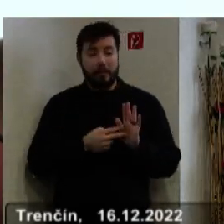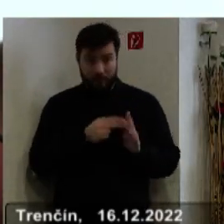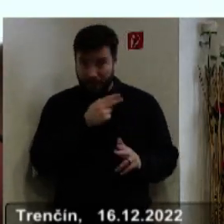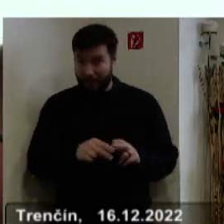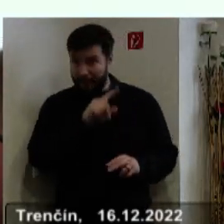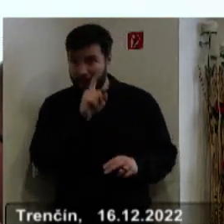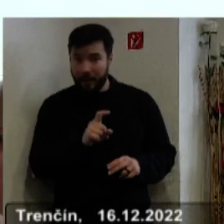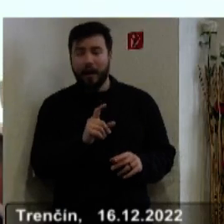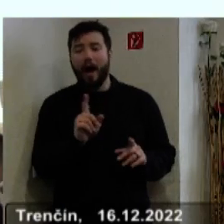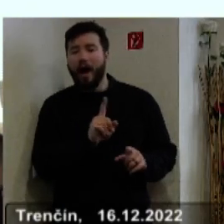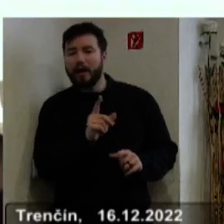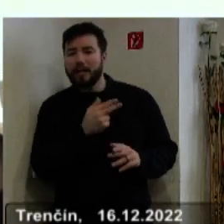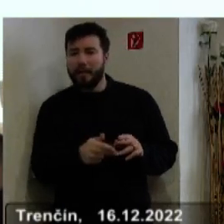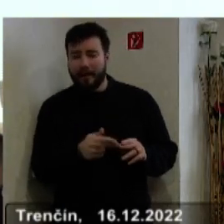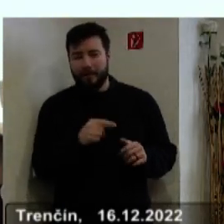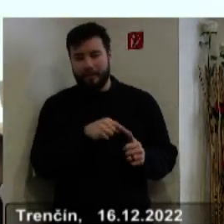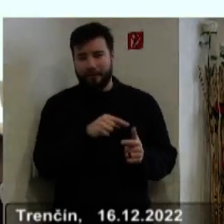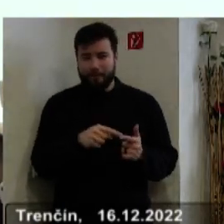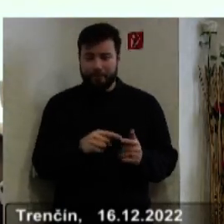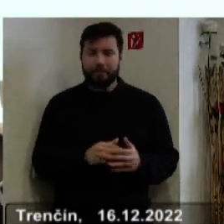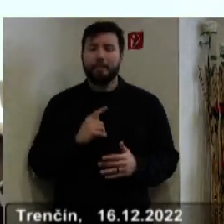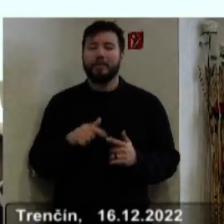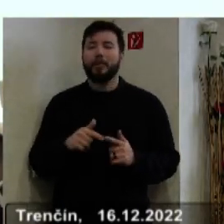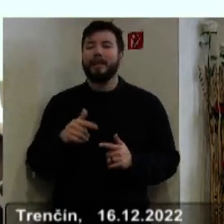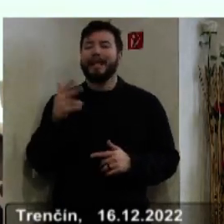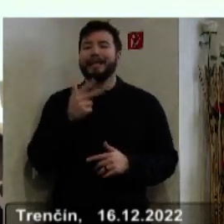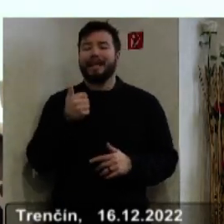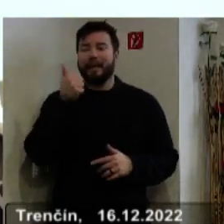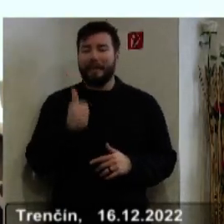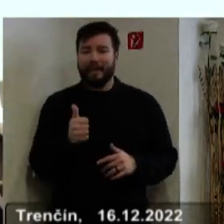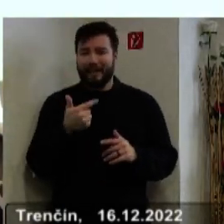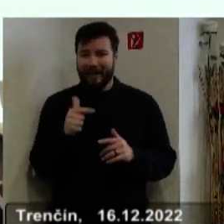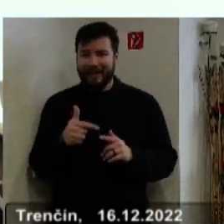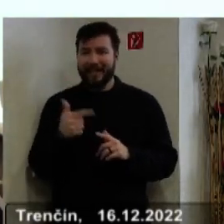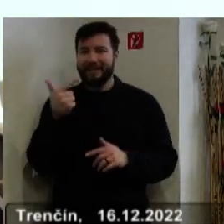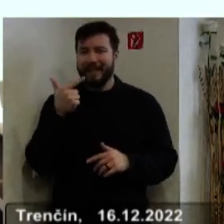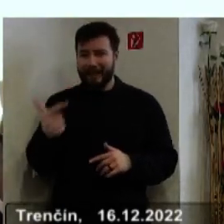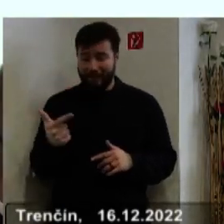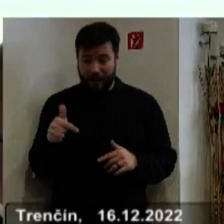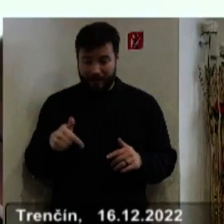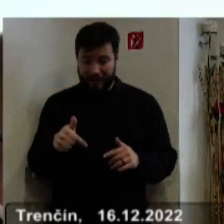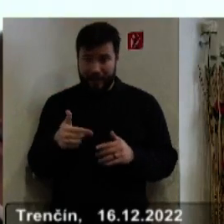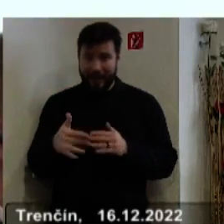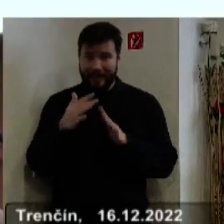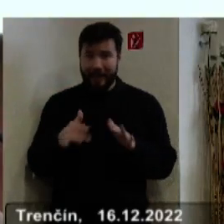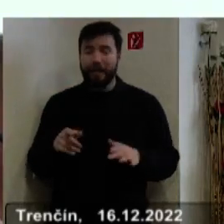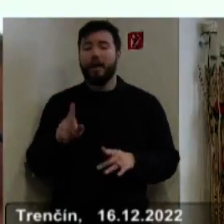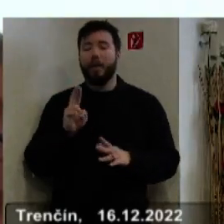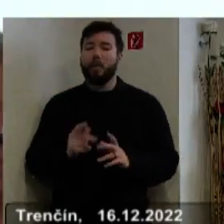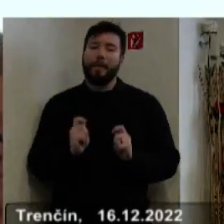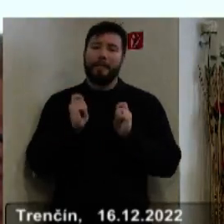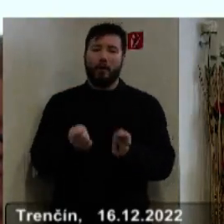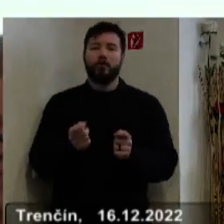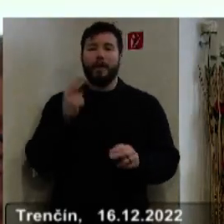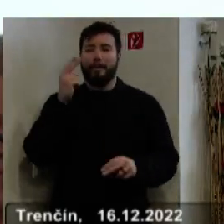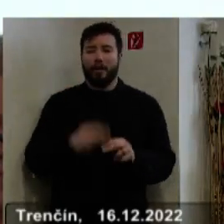12. 2022 bude predložené posledné vyhodnotenie vzhľadom k tomu, že